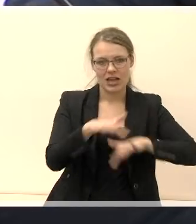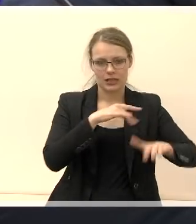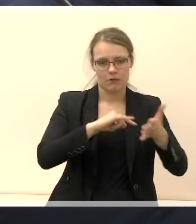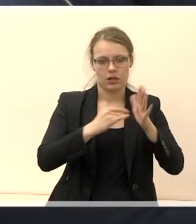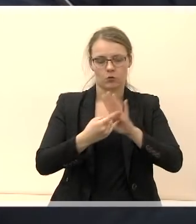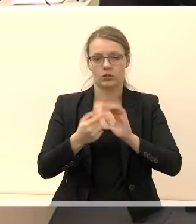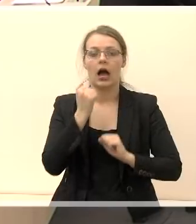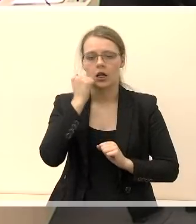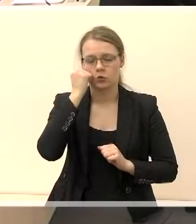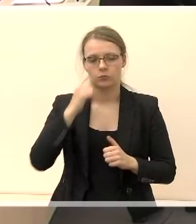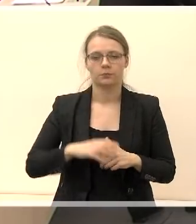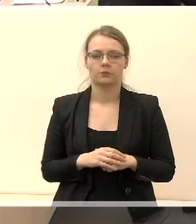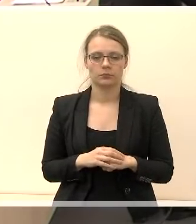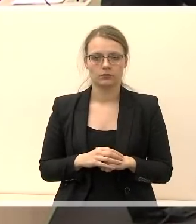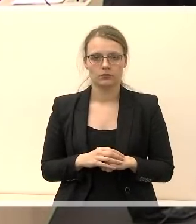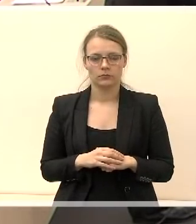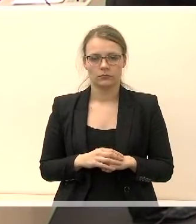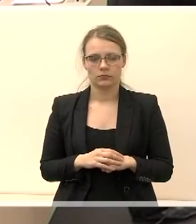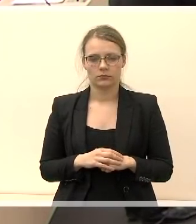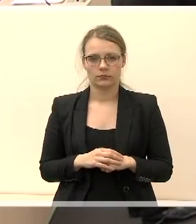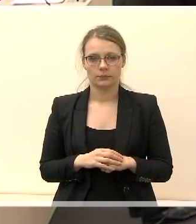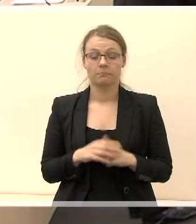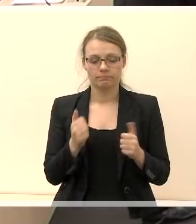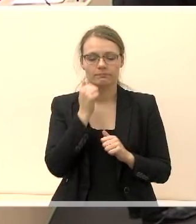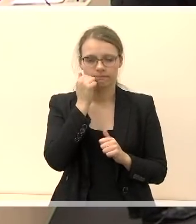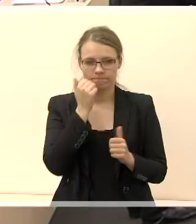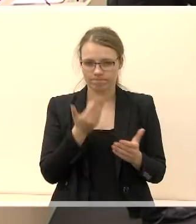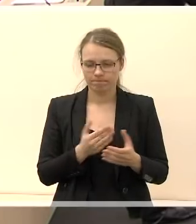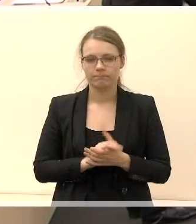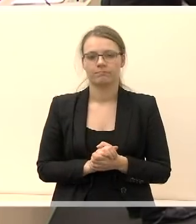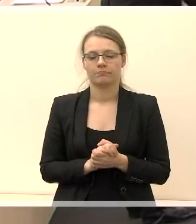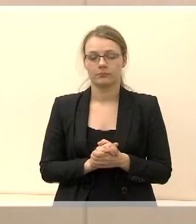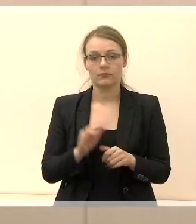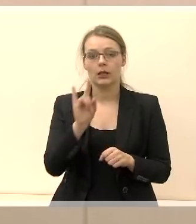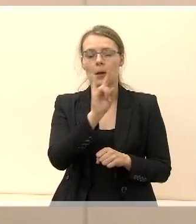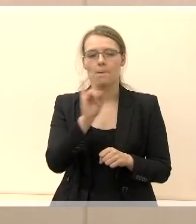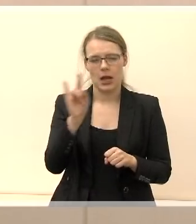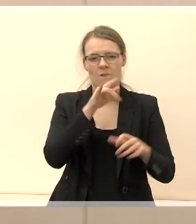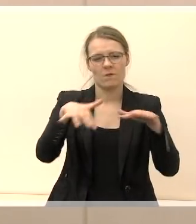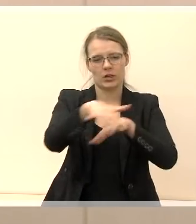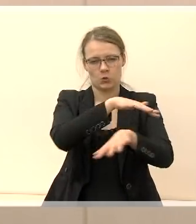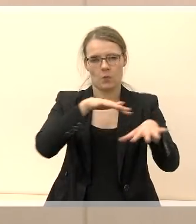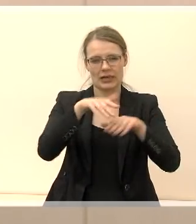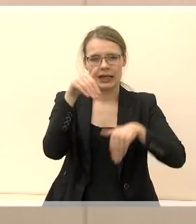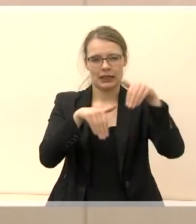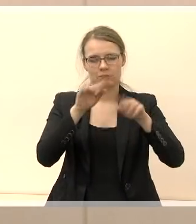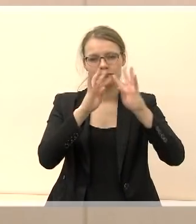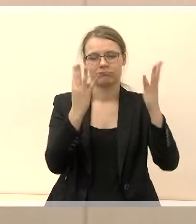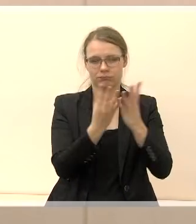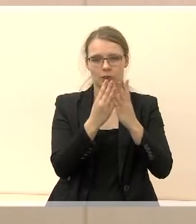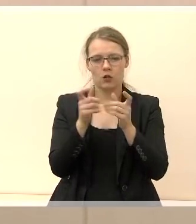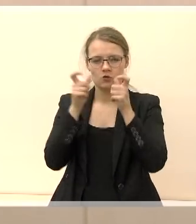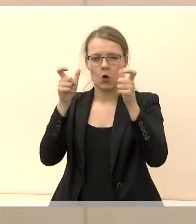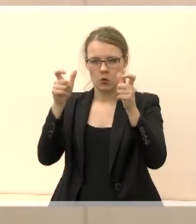Ačiū. Viskas taip. Dėkui. Marijampalės visuomeninis rinkimų komitetas, Šaukiam tautą,